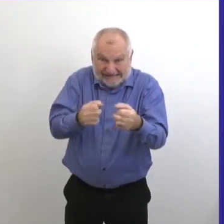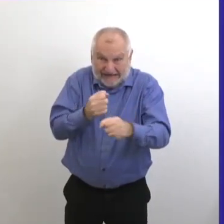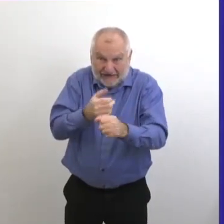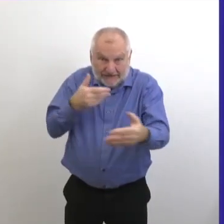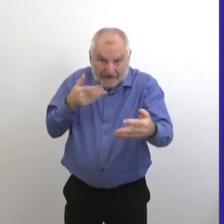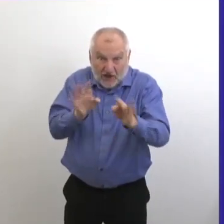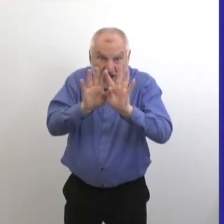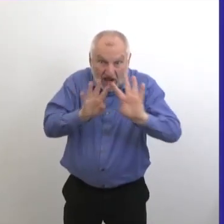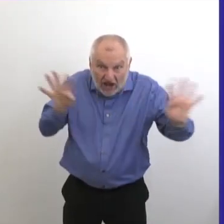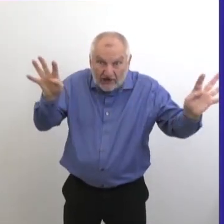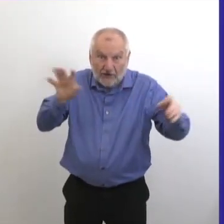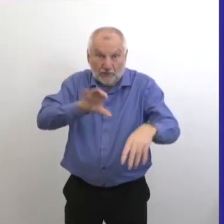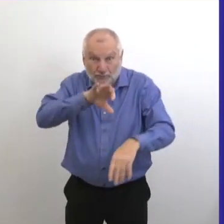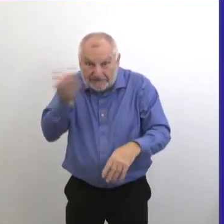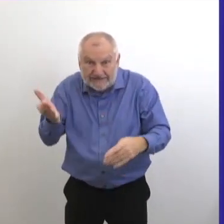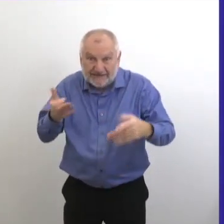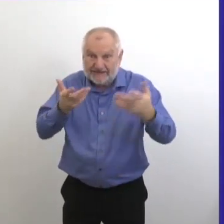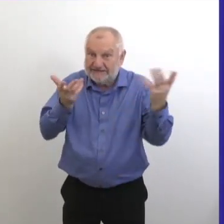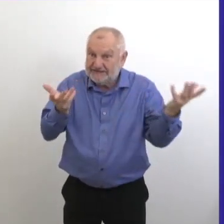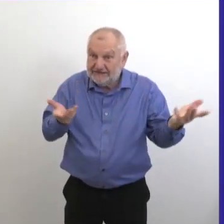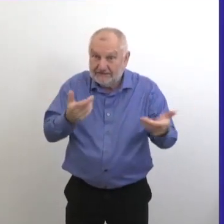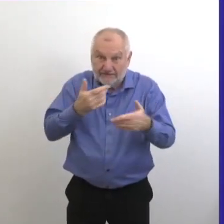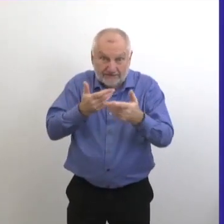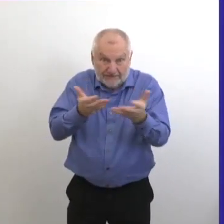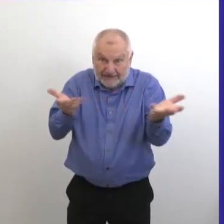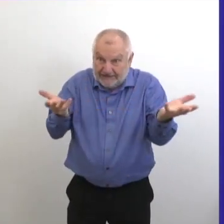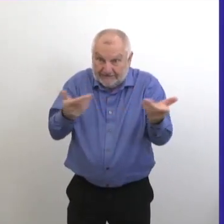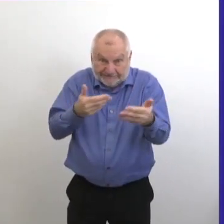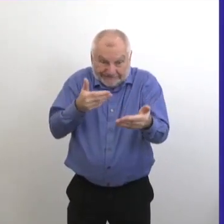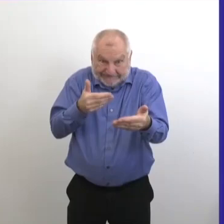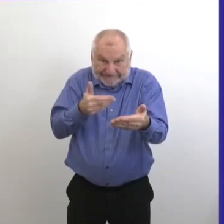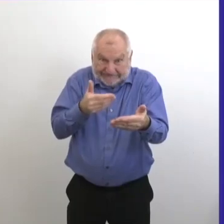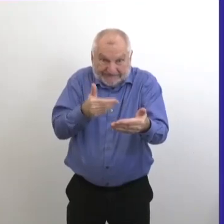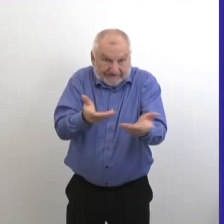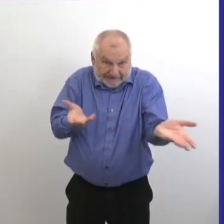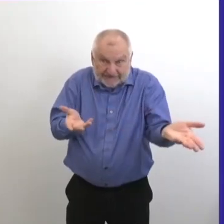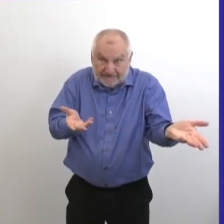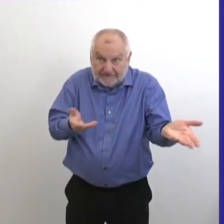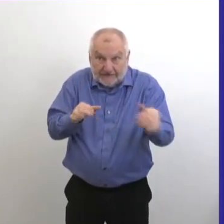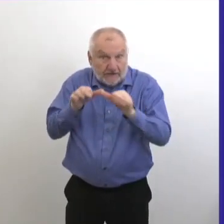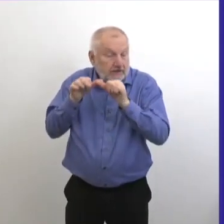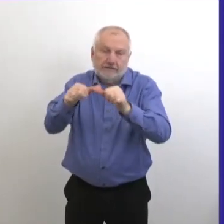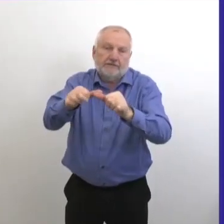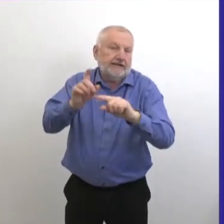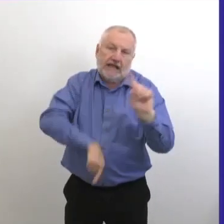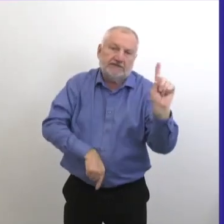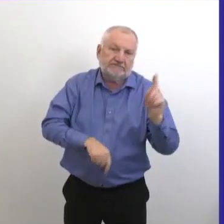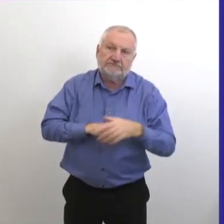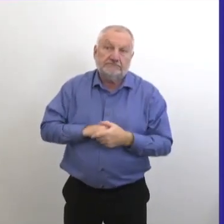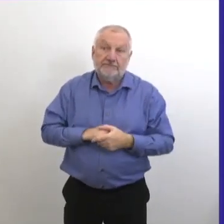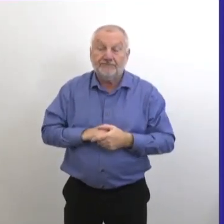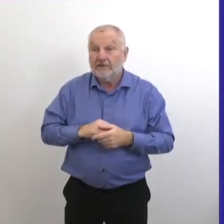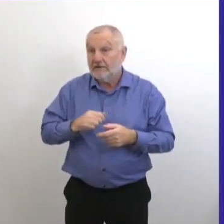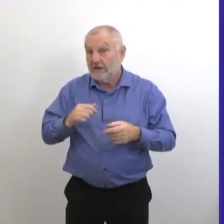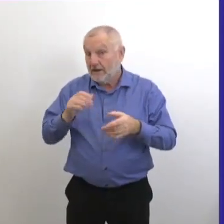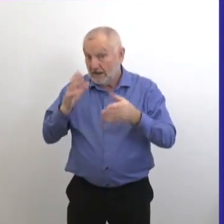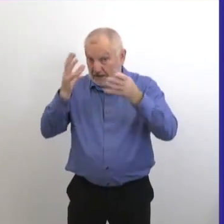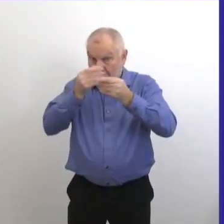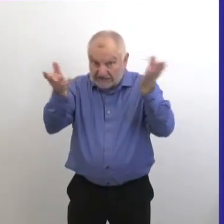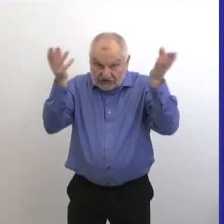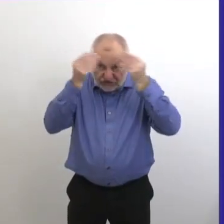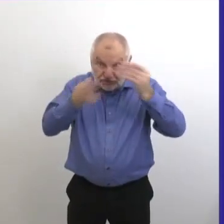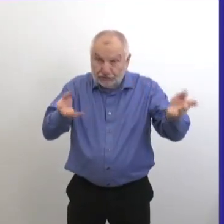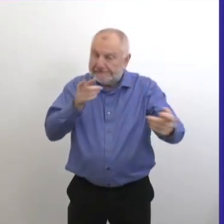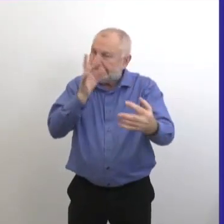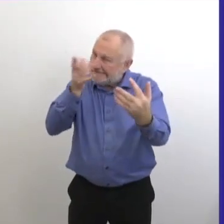le fardeau sur notre système de santé, ça ne nous permet pas de continuer à tolérer ces tels chiffres. Donc le message est clair, restez à la maison le